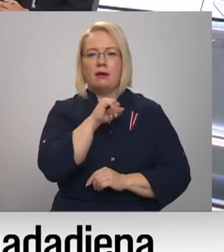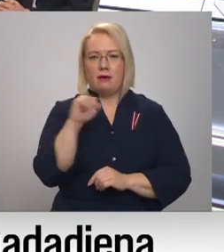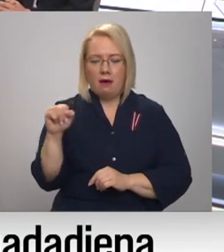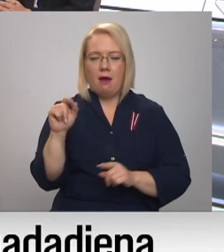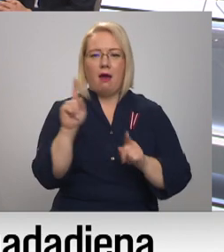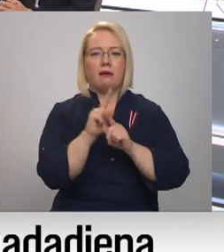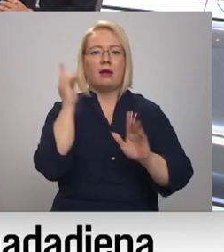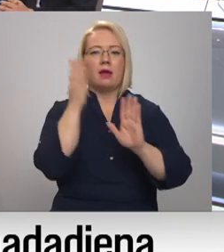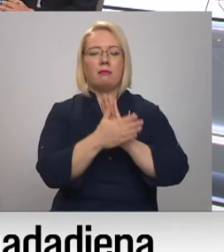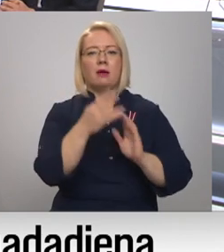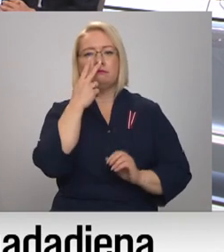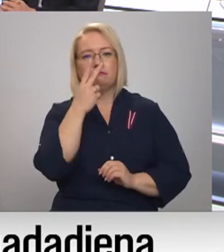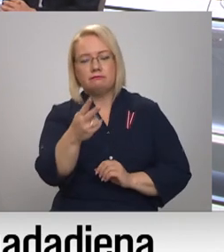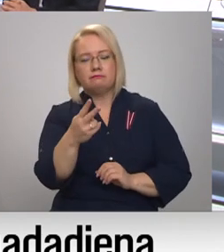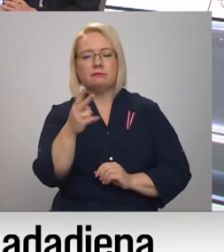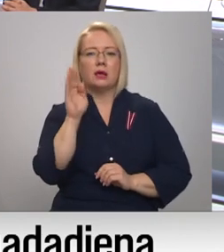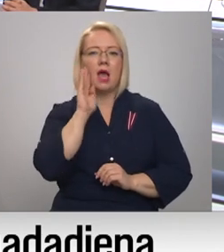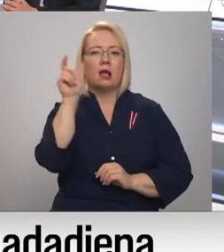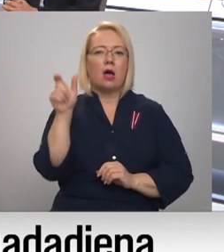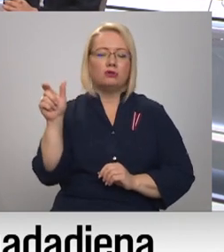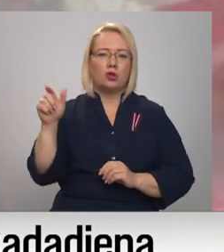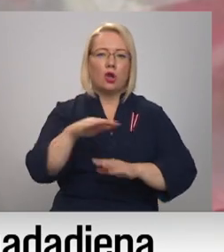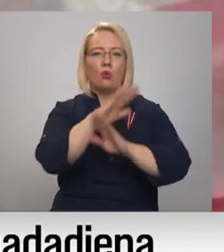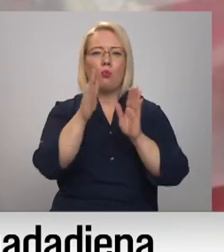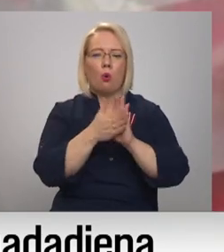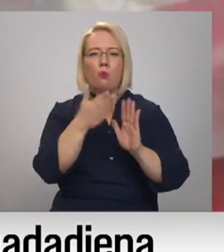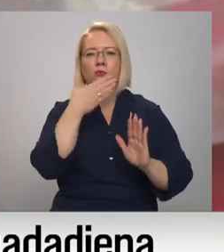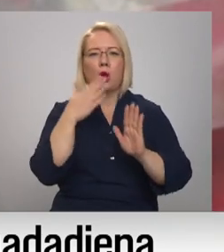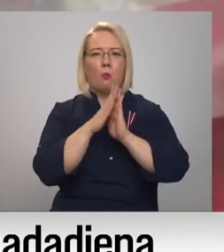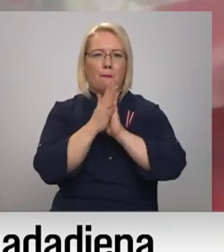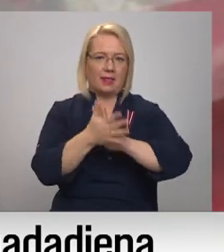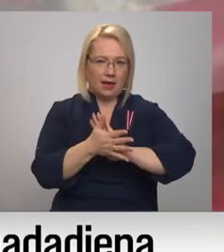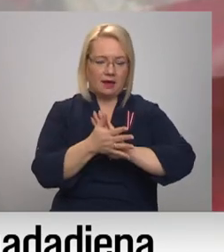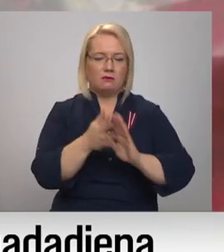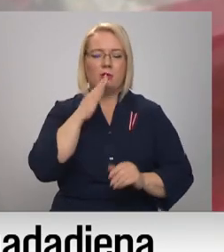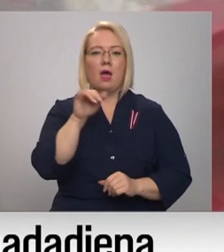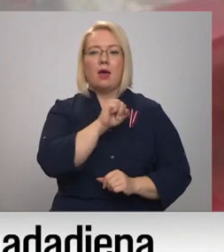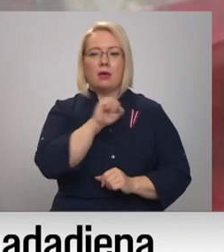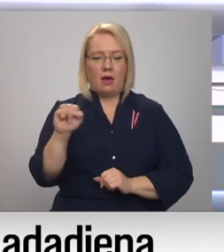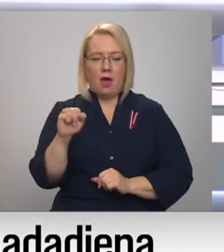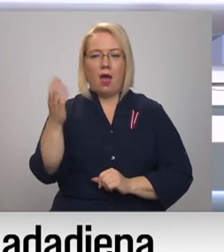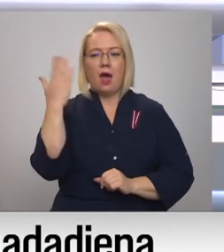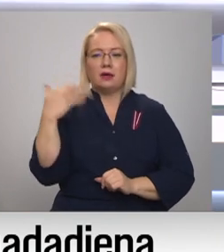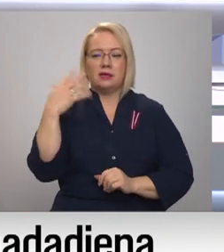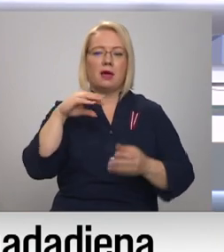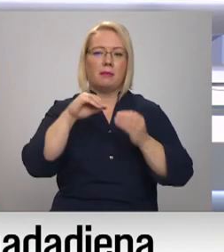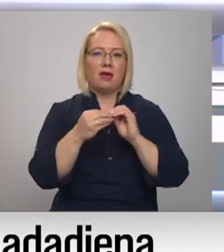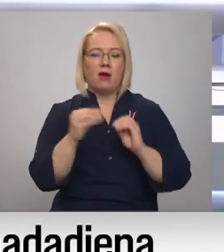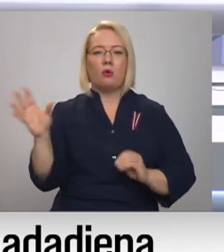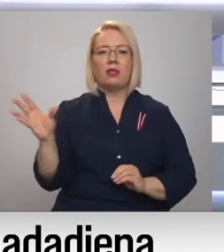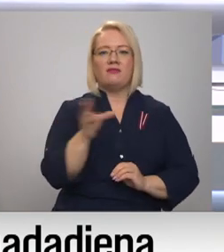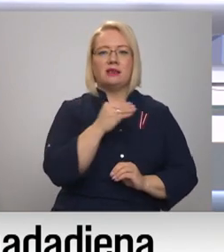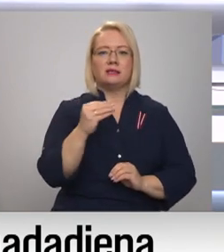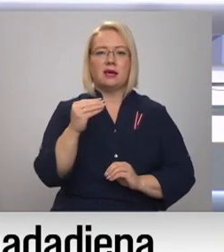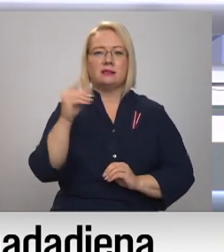skatīties, lai tur klausītāju tas kopums nav pārāk blīvs arī. Jā, nu to mēs aicinam ievērot, protams, visas prasības un